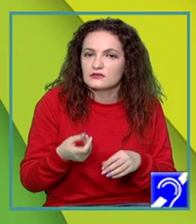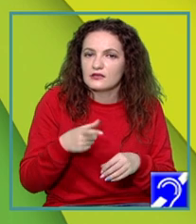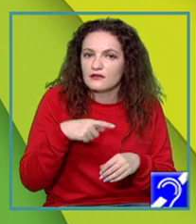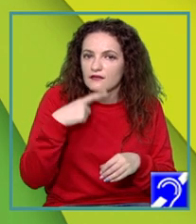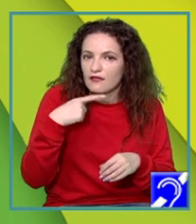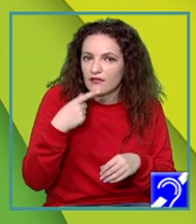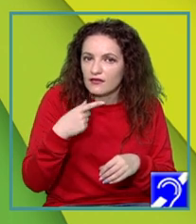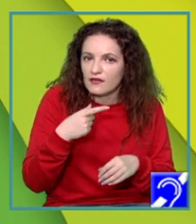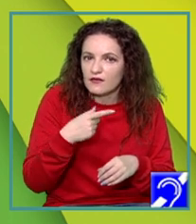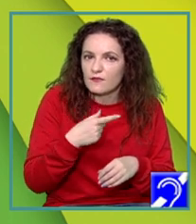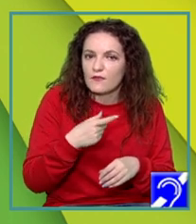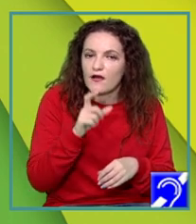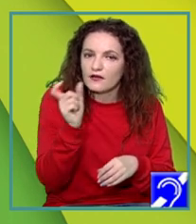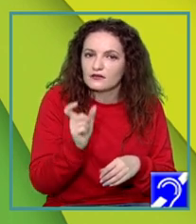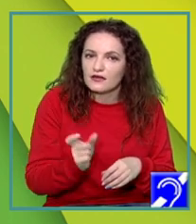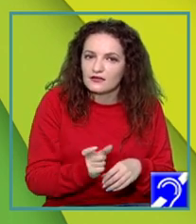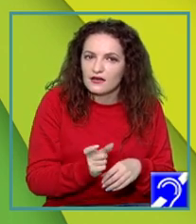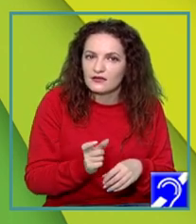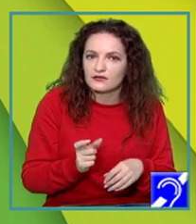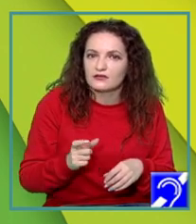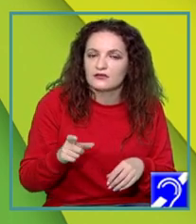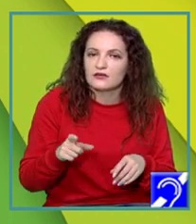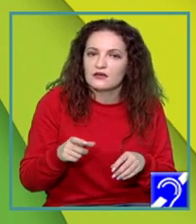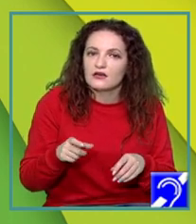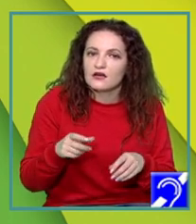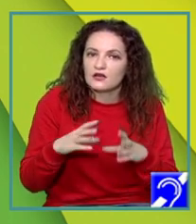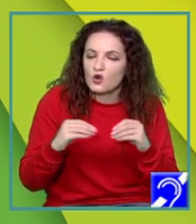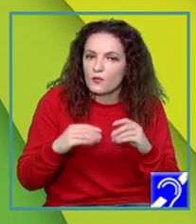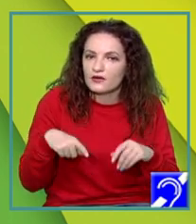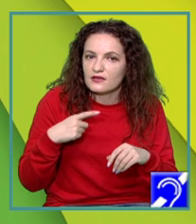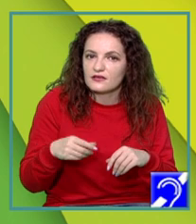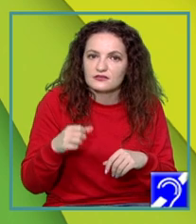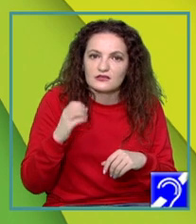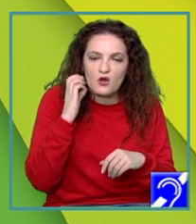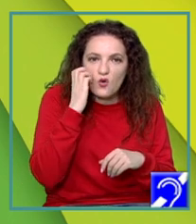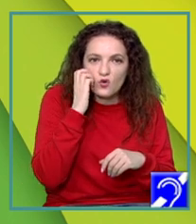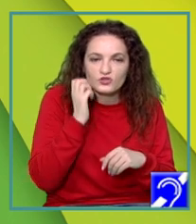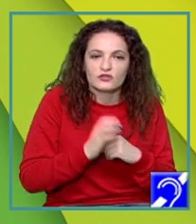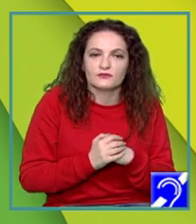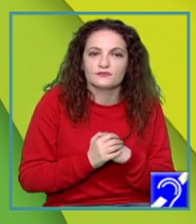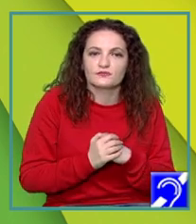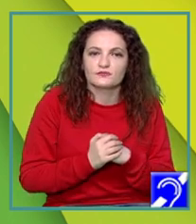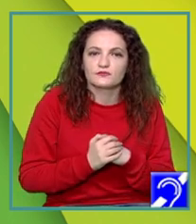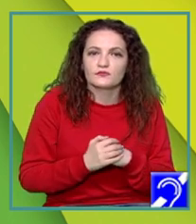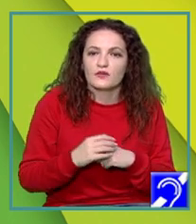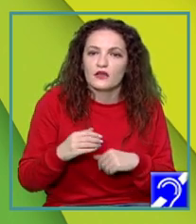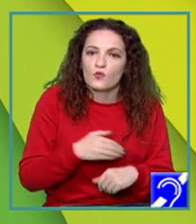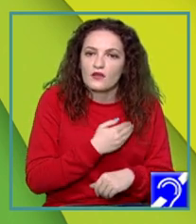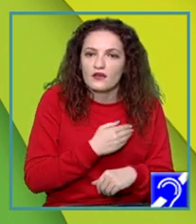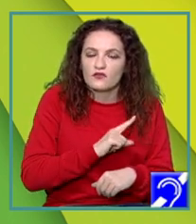pentru că el era un student care nu reușea să-și realizeze activitățile școlare în